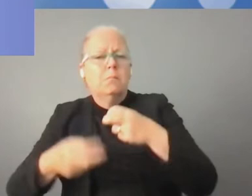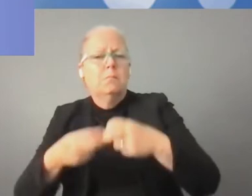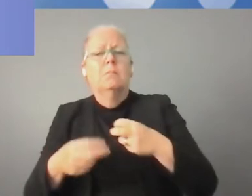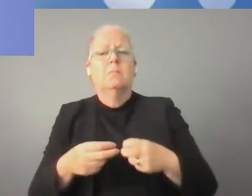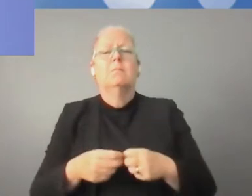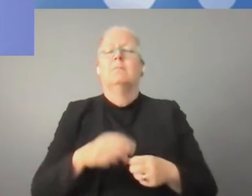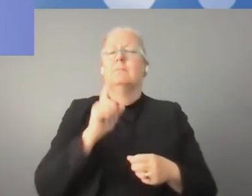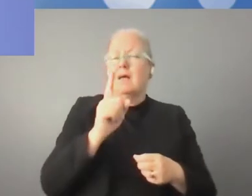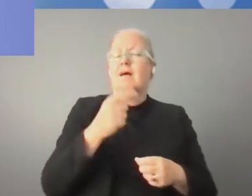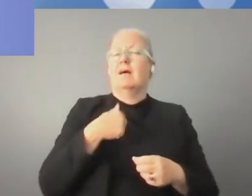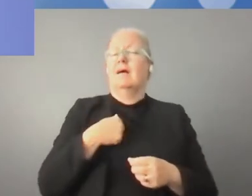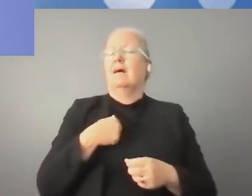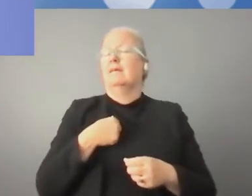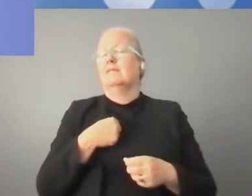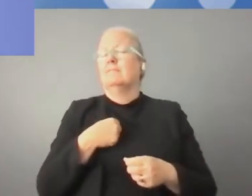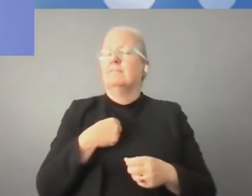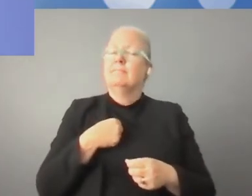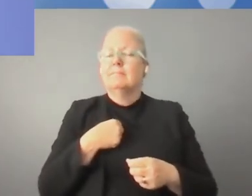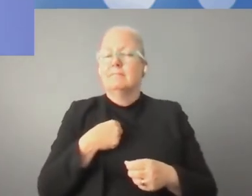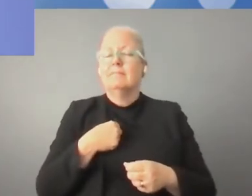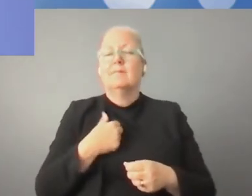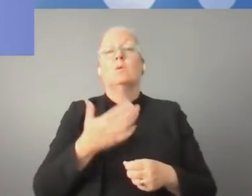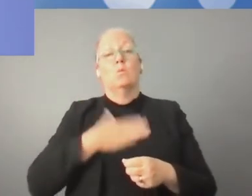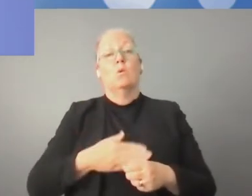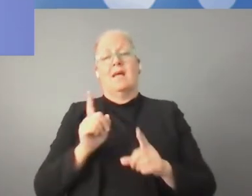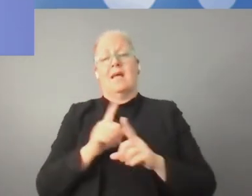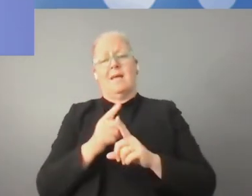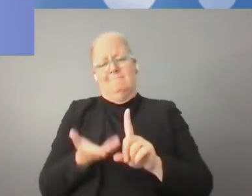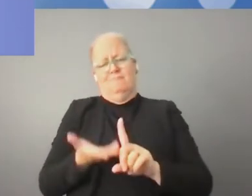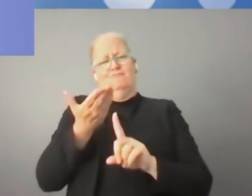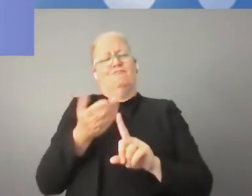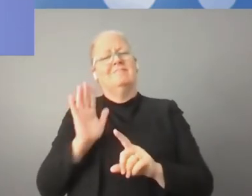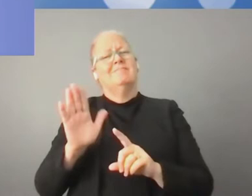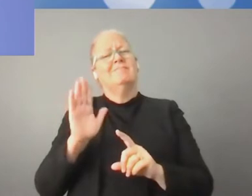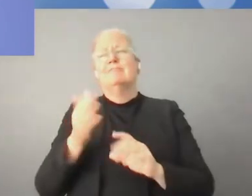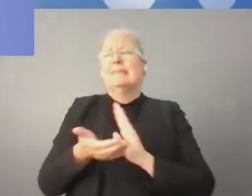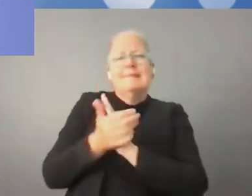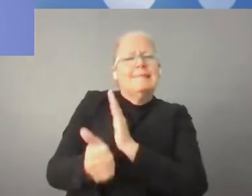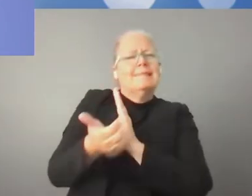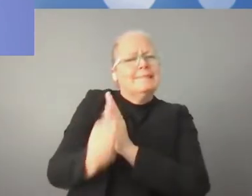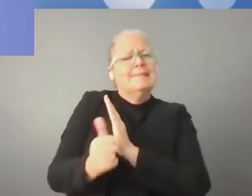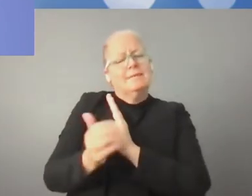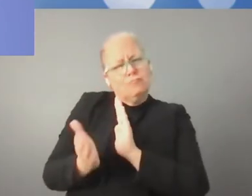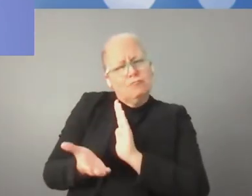obszar problematyczny. Czasami po prostu tych zasobów ludzkich brakuje, ale czasami mamy też